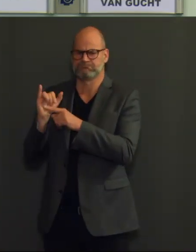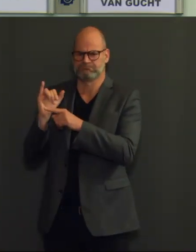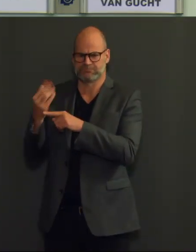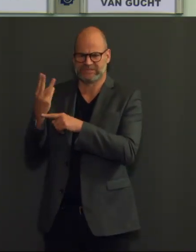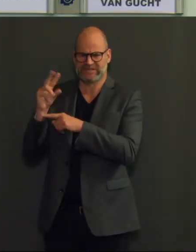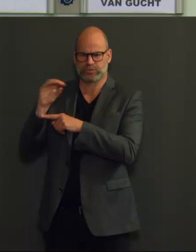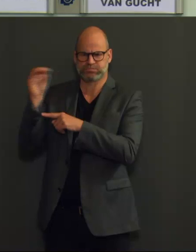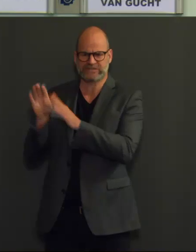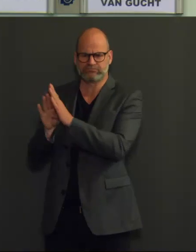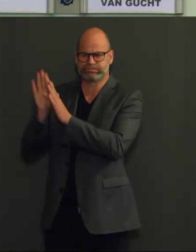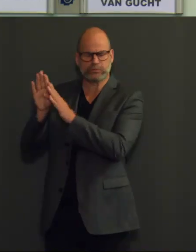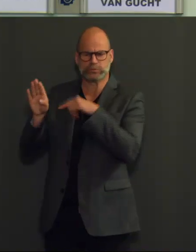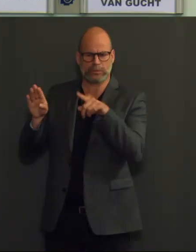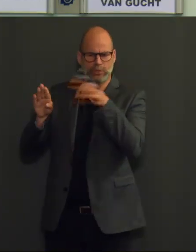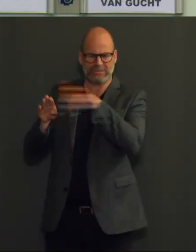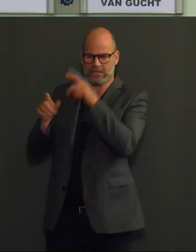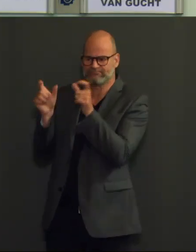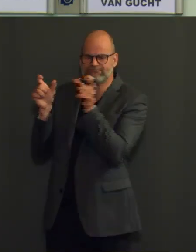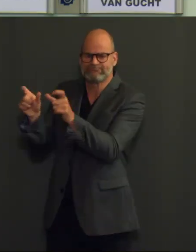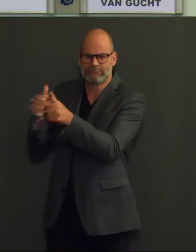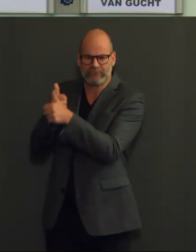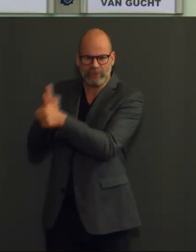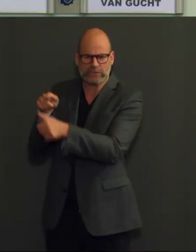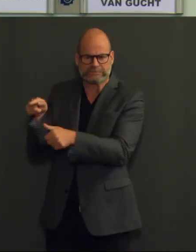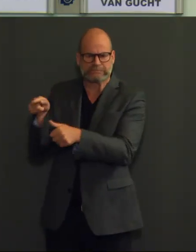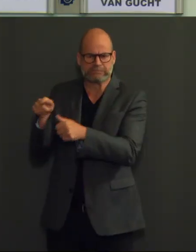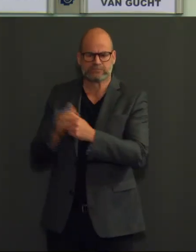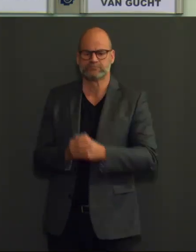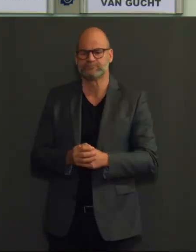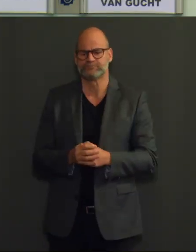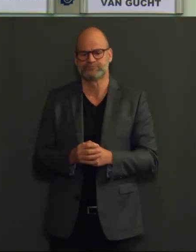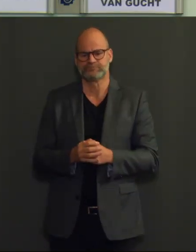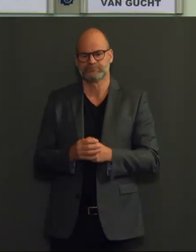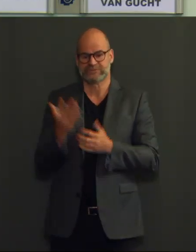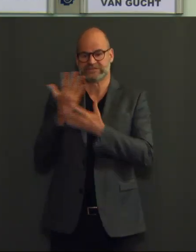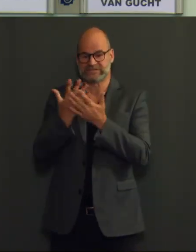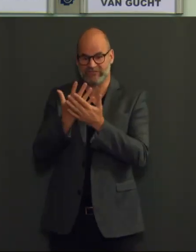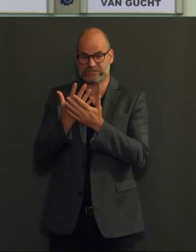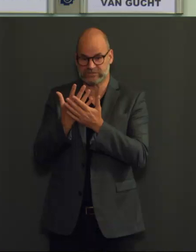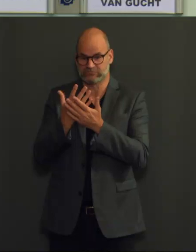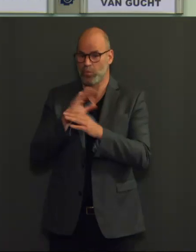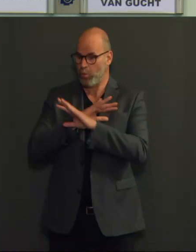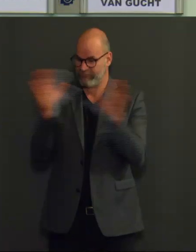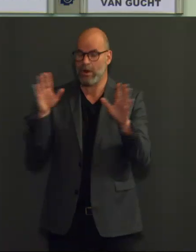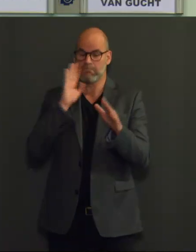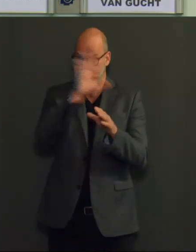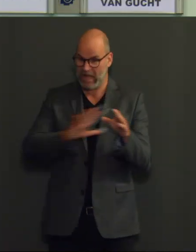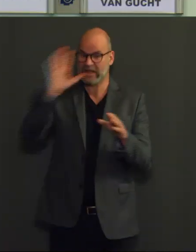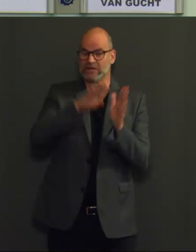De relatieve toename die we op het nationaal niveau zien, zien we terug in zowat alle gewesten en provincies.